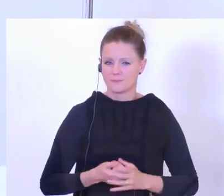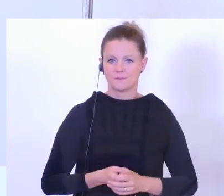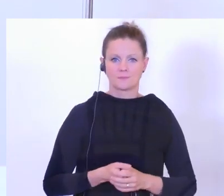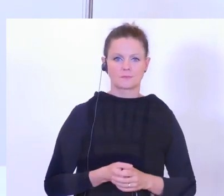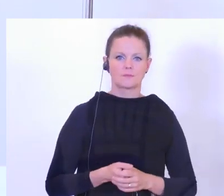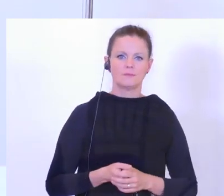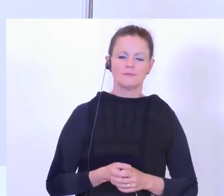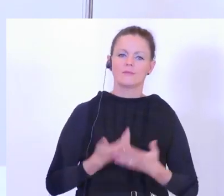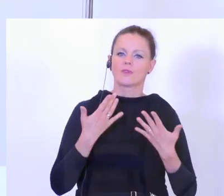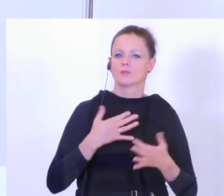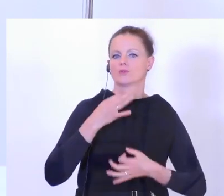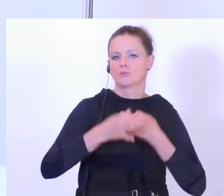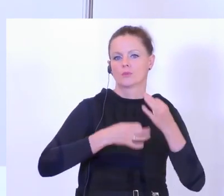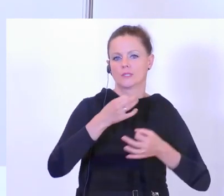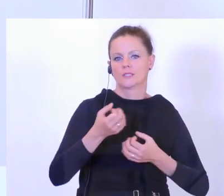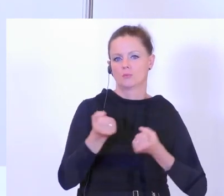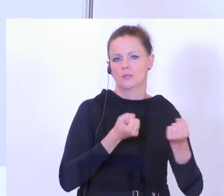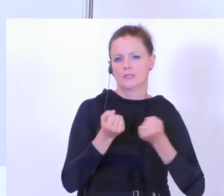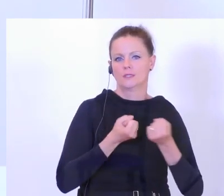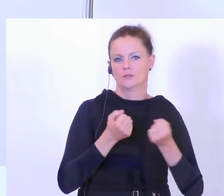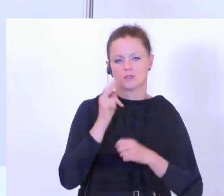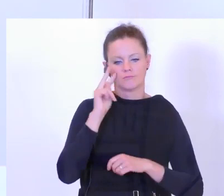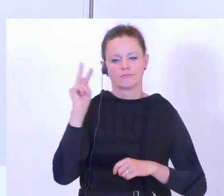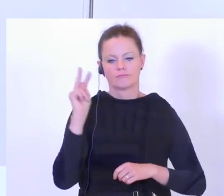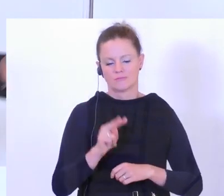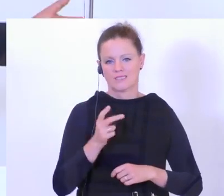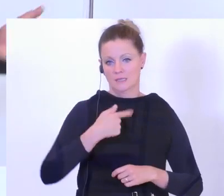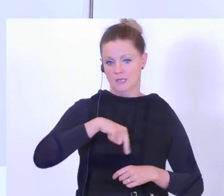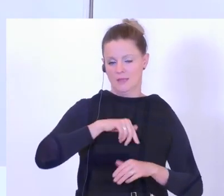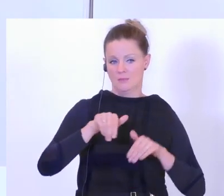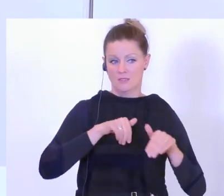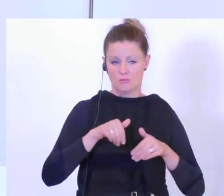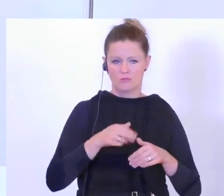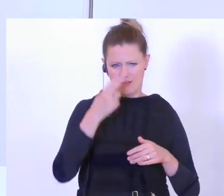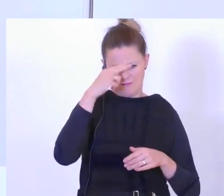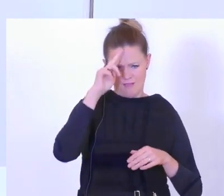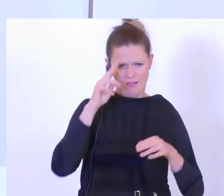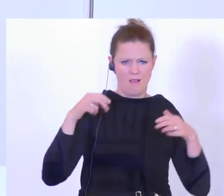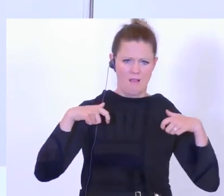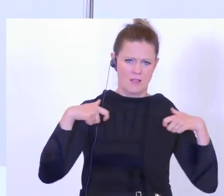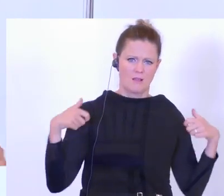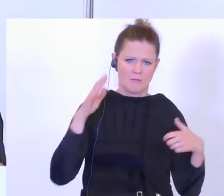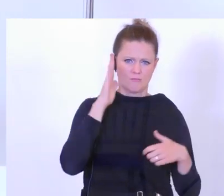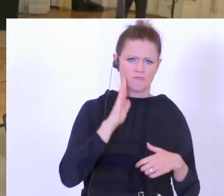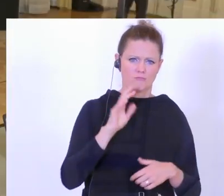Das ist sozusagen der Prozess von der politischen Seite auch in der Begleitung als Innenminister und Herr General, bitte polizeilich, Herr Natur.